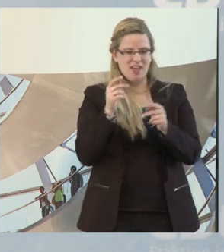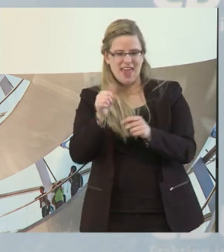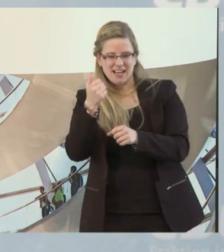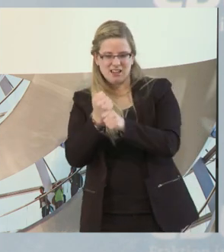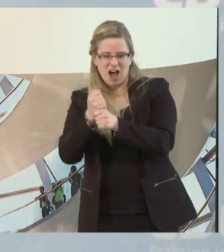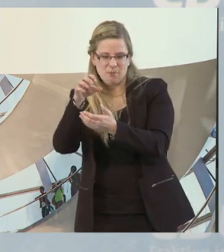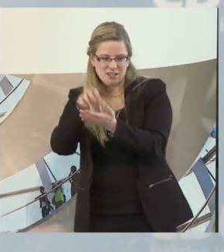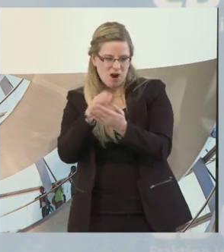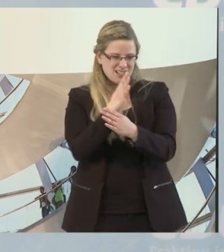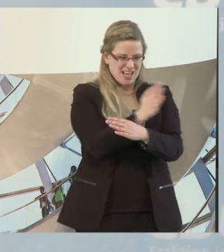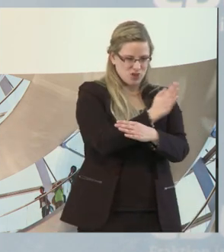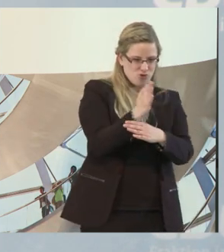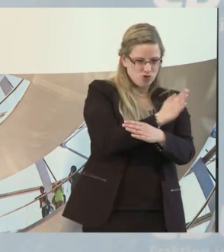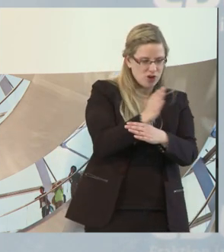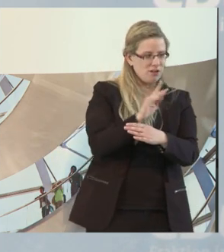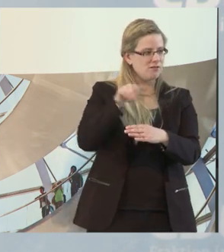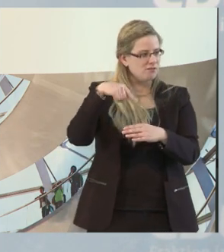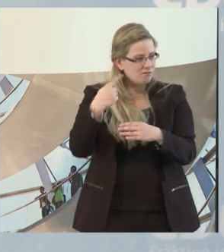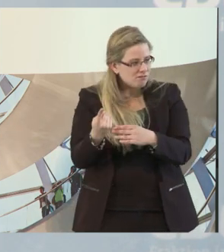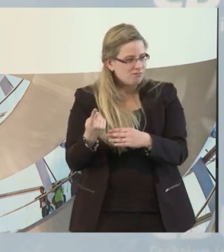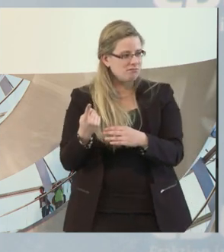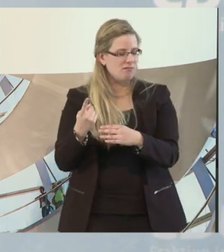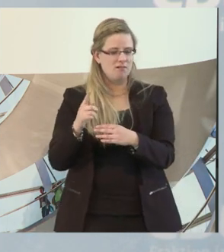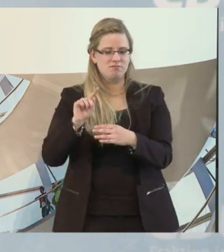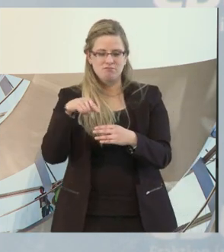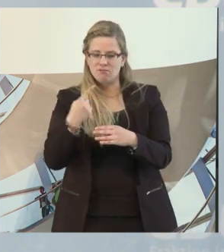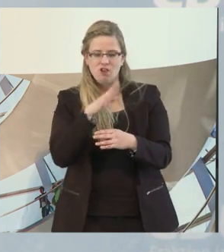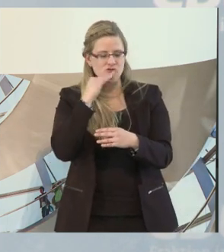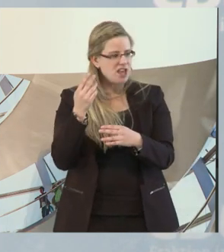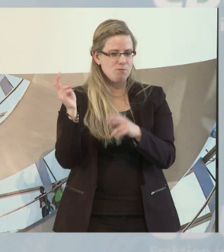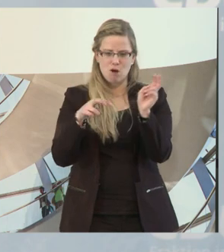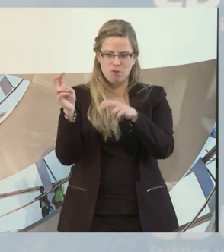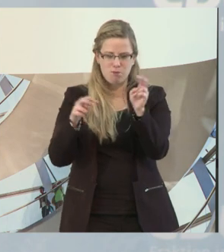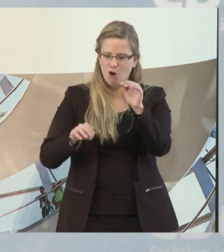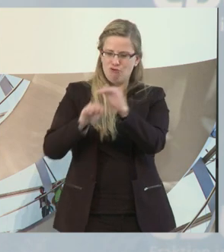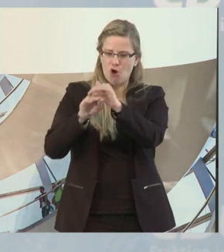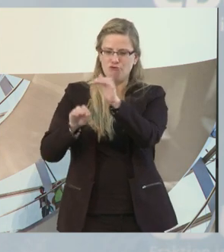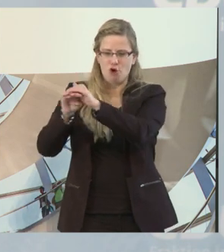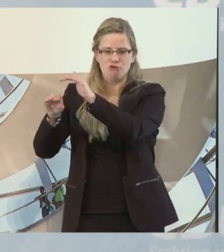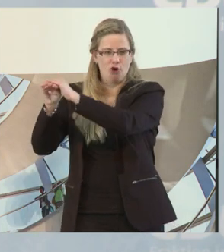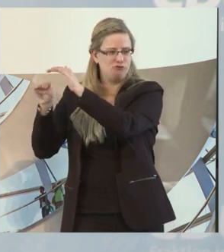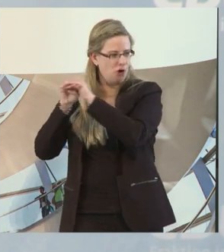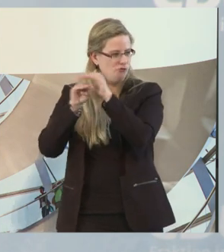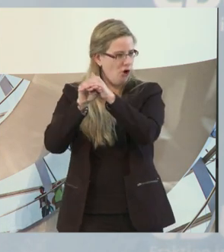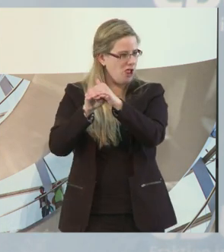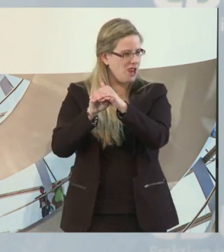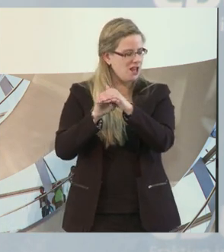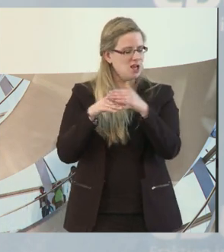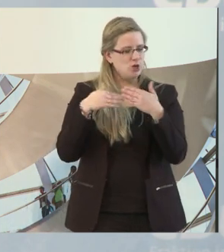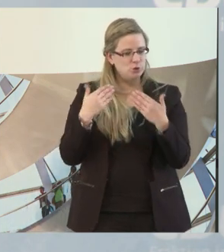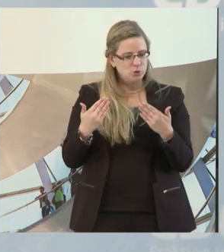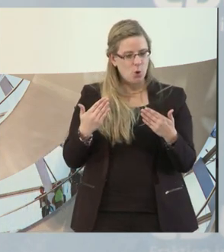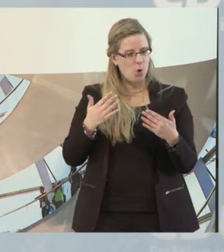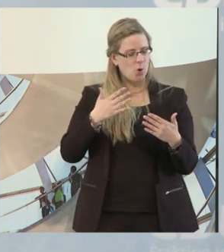Plätzen schnell voll, das heißt, der neunte, der zehnte, der elfte hatte keinen Platz und dann haben wir überlegt, wie schaffen wir das, dass wir mit unserem System